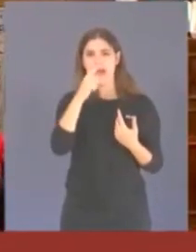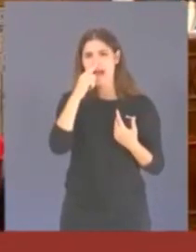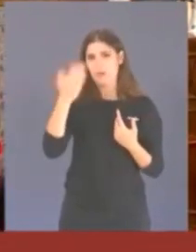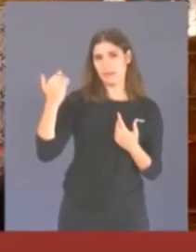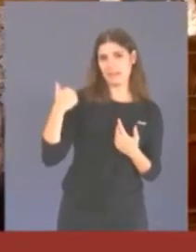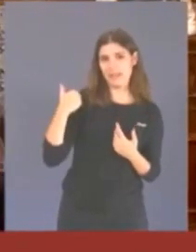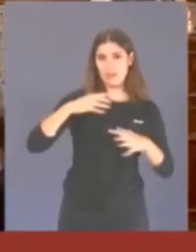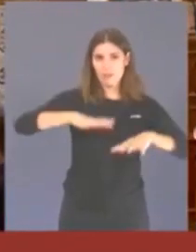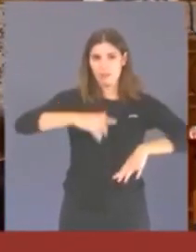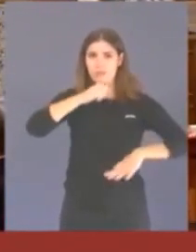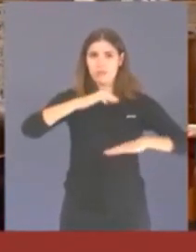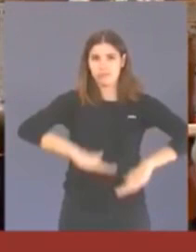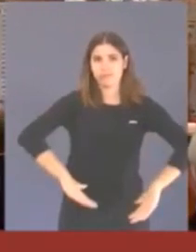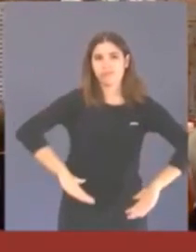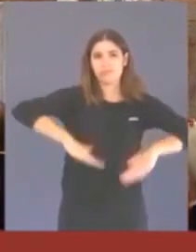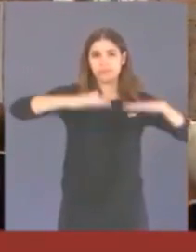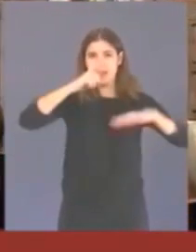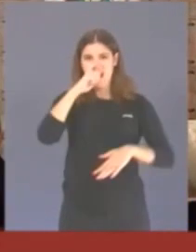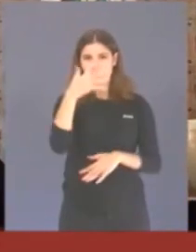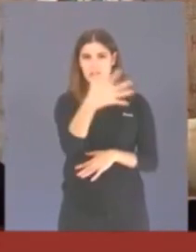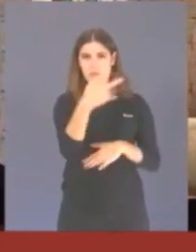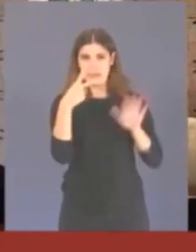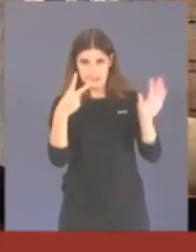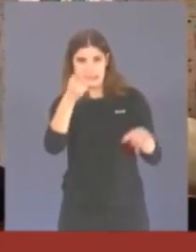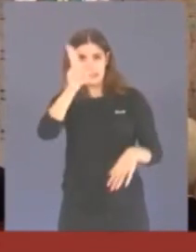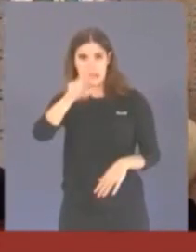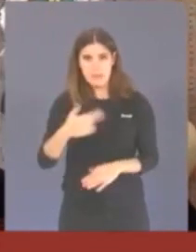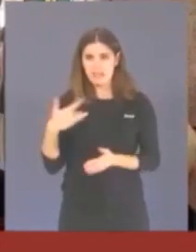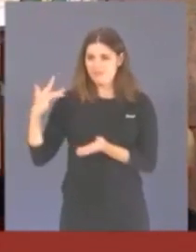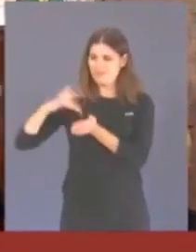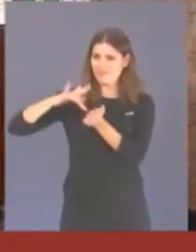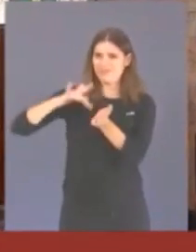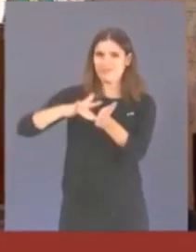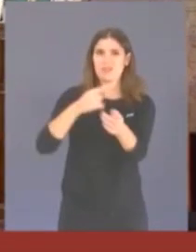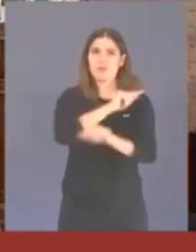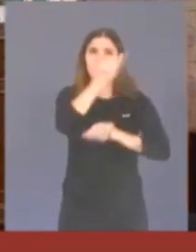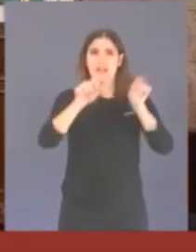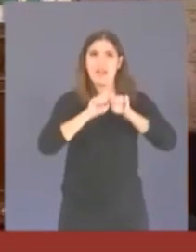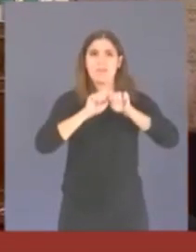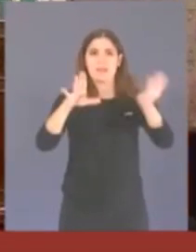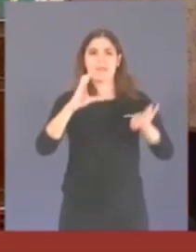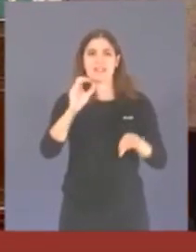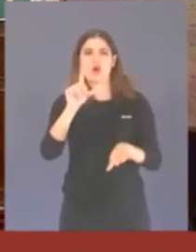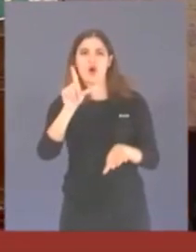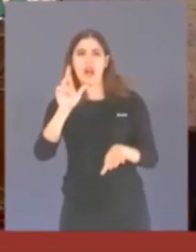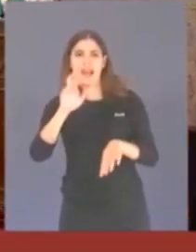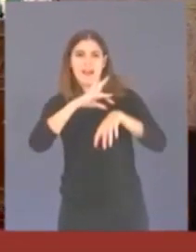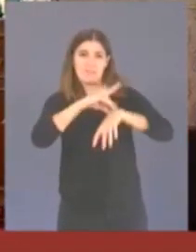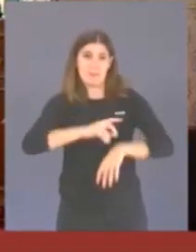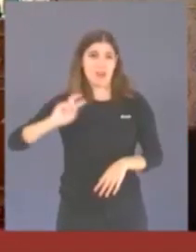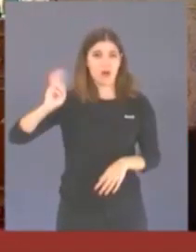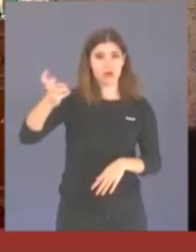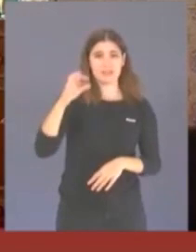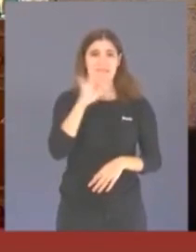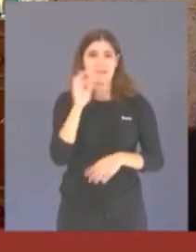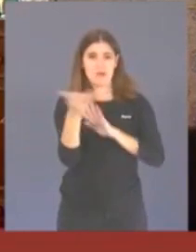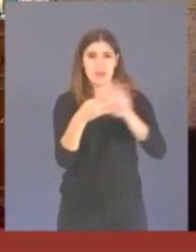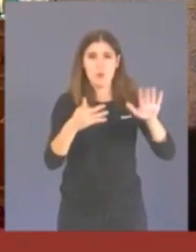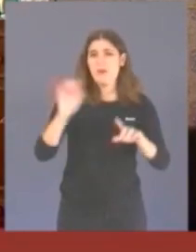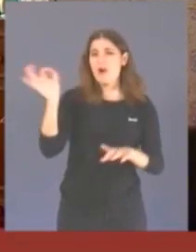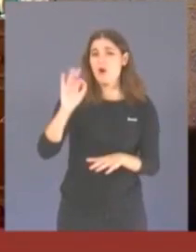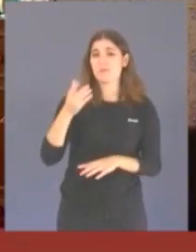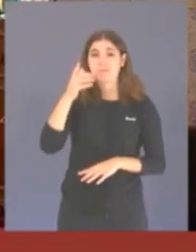la riuada de València, del 57, les diverses epidèmies de còlera del segle XIX, o les més llunyanes i